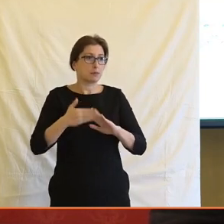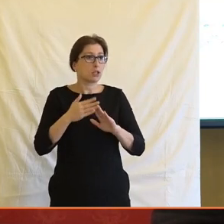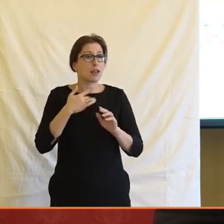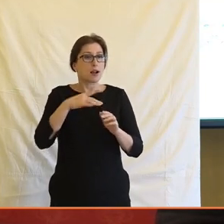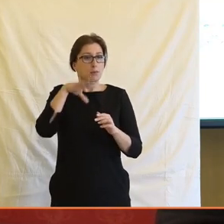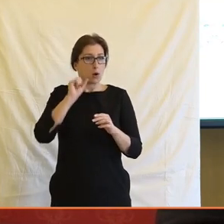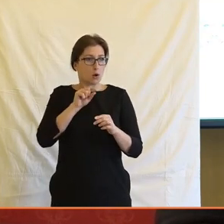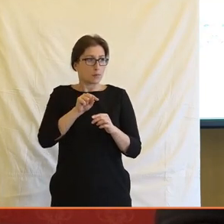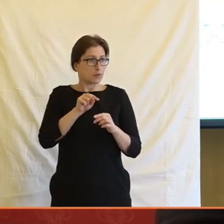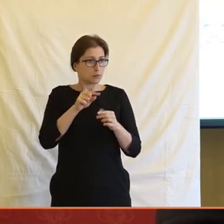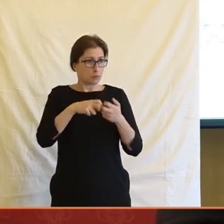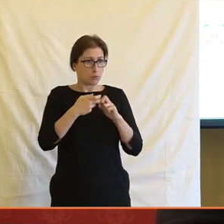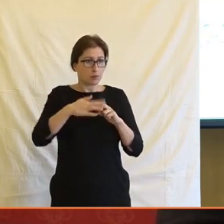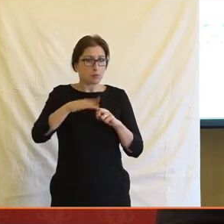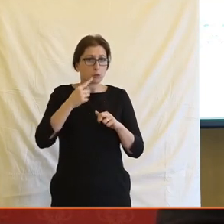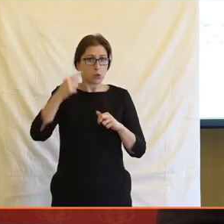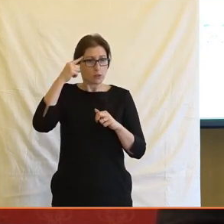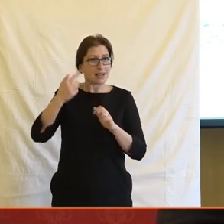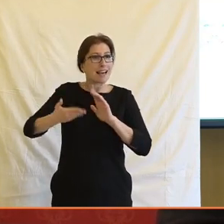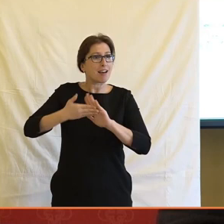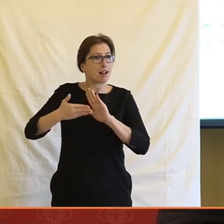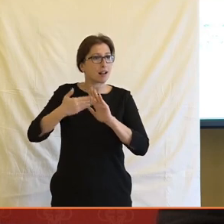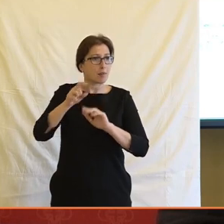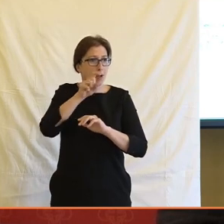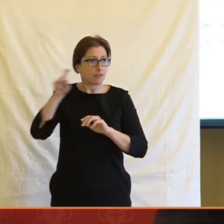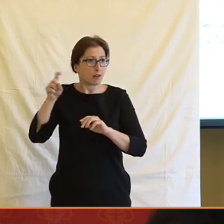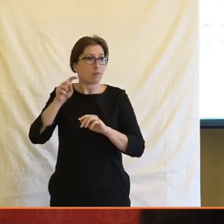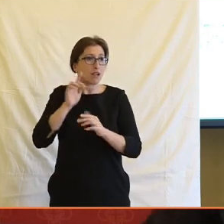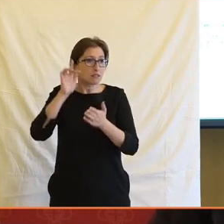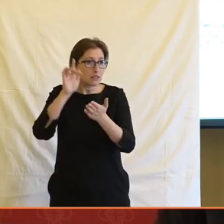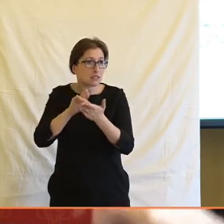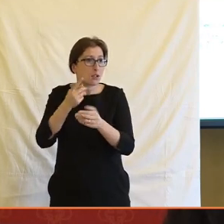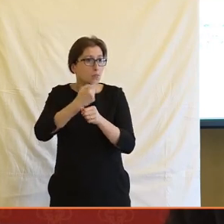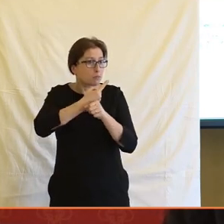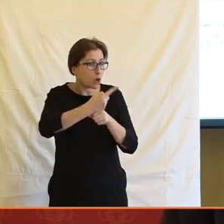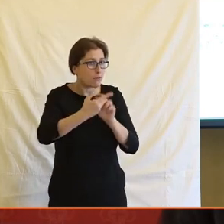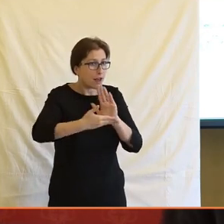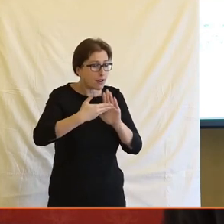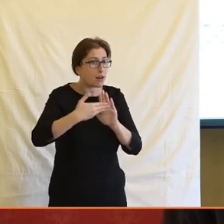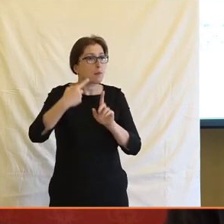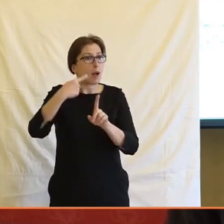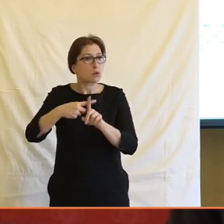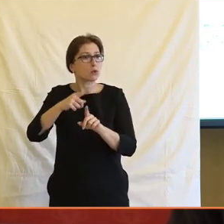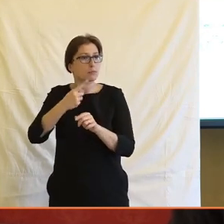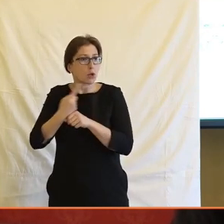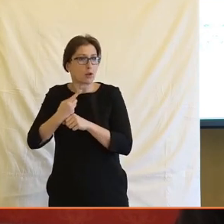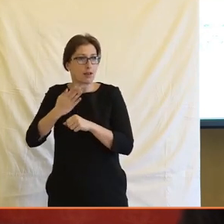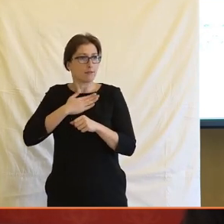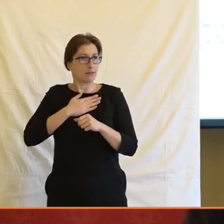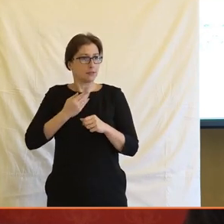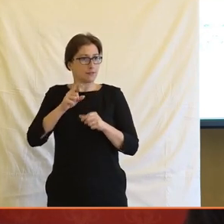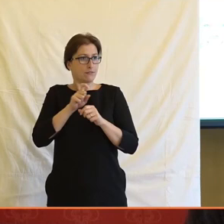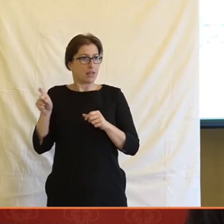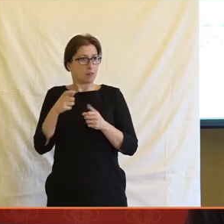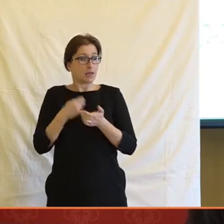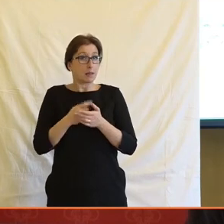toho problému. Pořád musíme myslet na to, že jsou reklamní firmy. A kromě toho, že oni prodávají reklamu, tak zároveň prodávají i sebe. A je otázka,